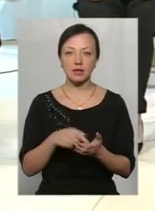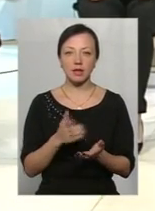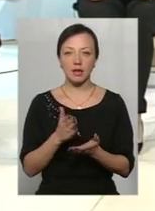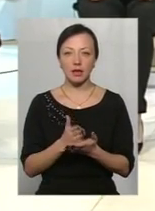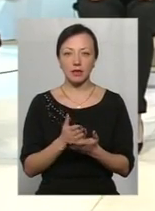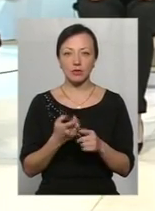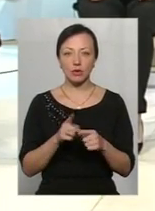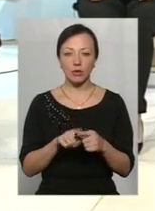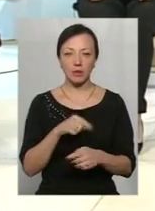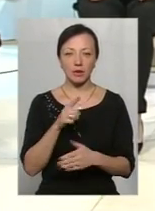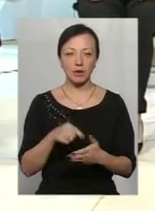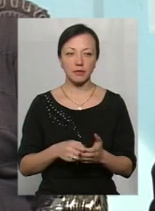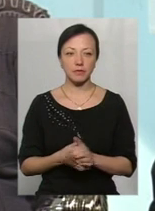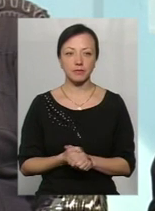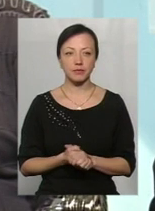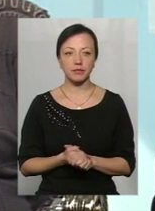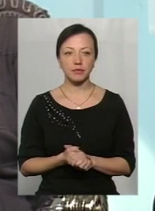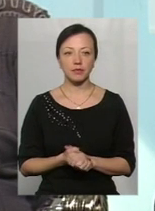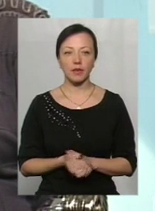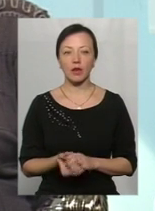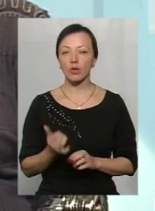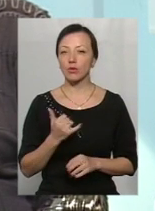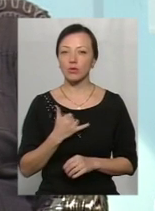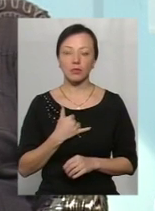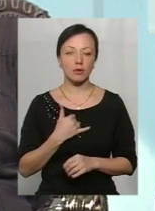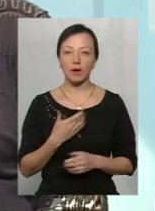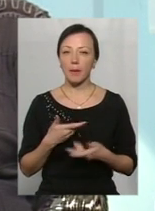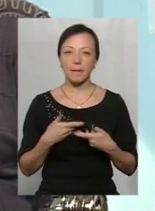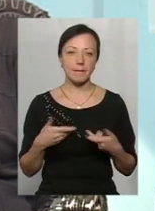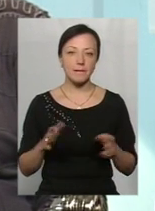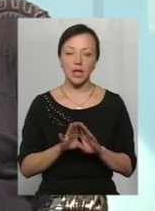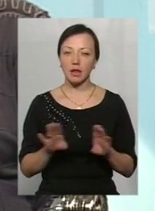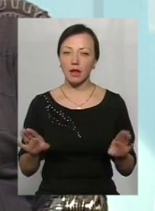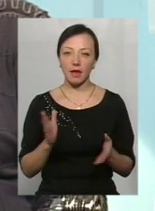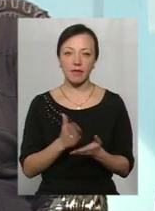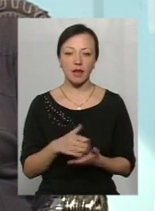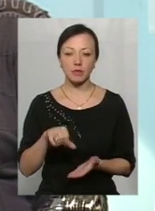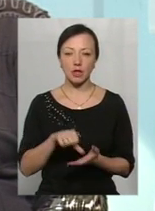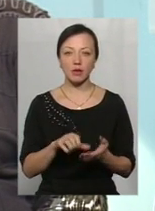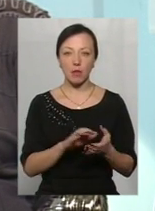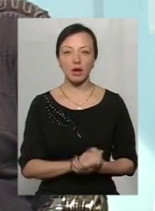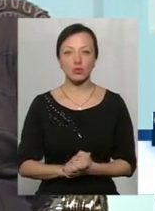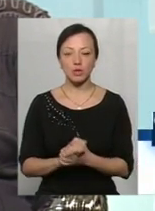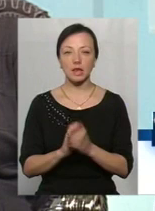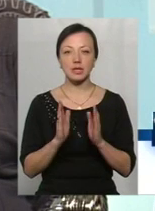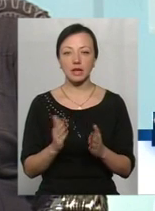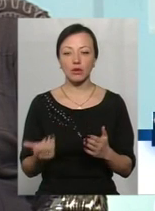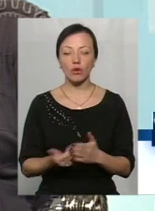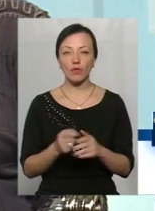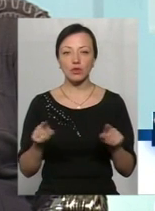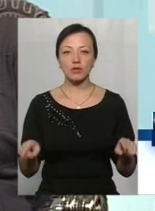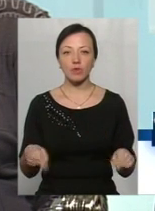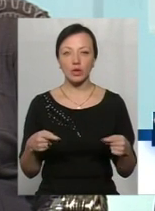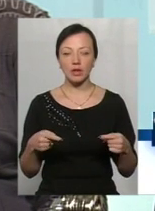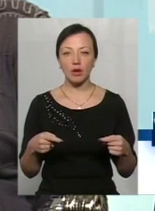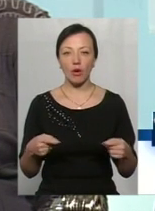доробки з цього приводу? Нас поки що ми не являємося членами асоціації, тільки з новоствореної асоціації